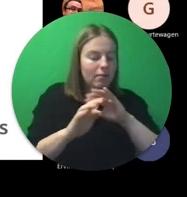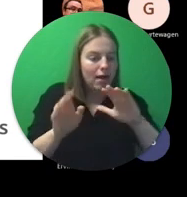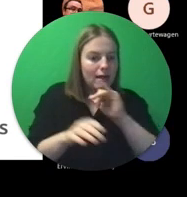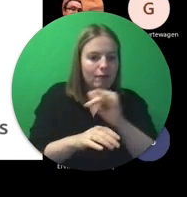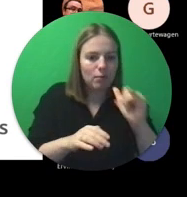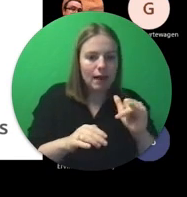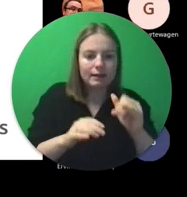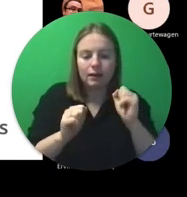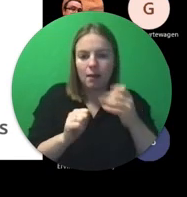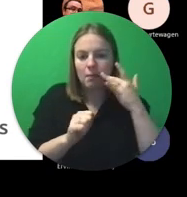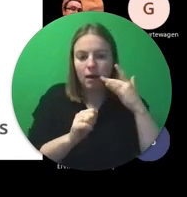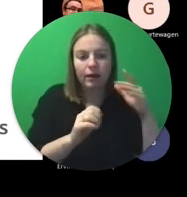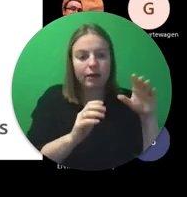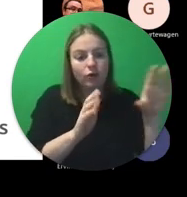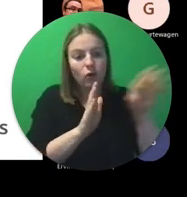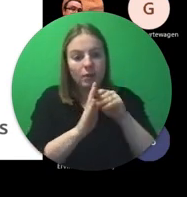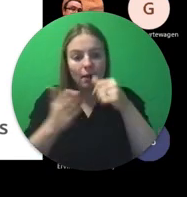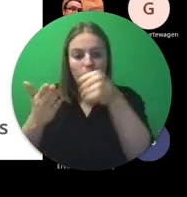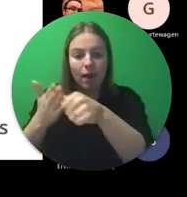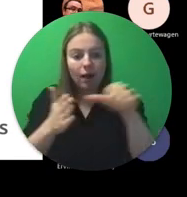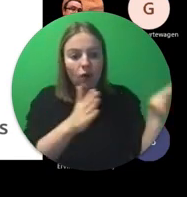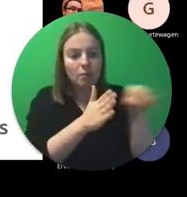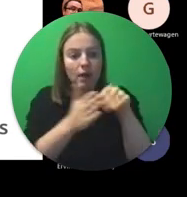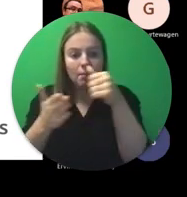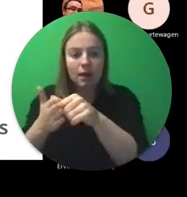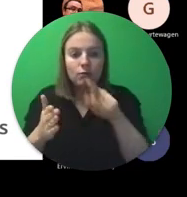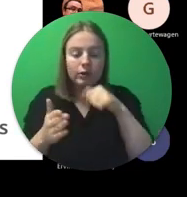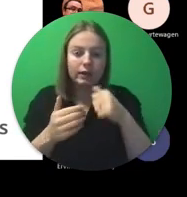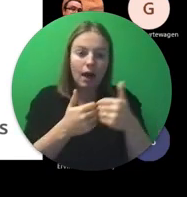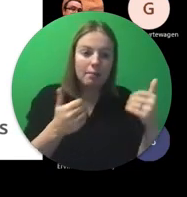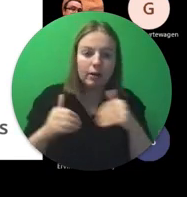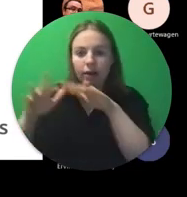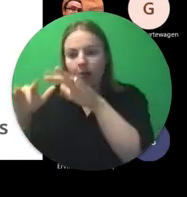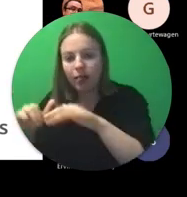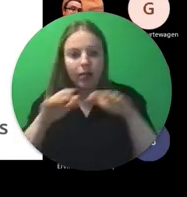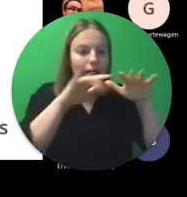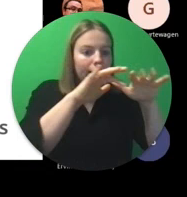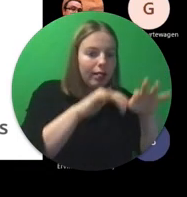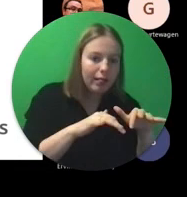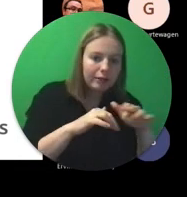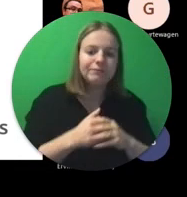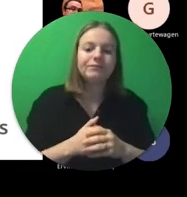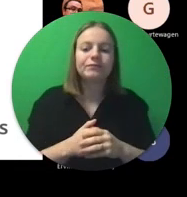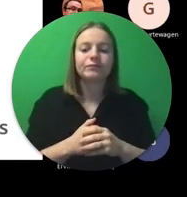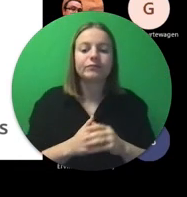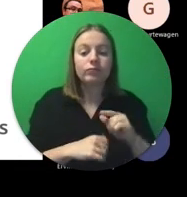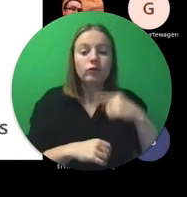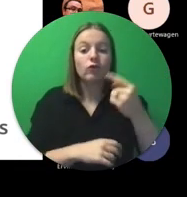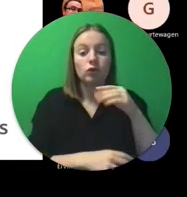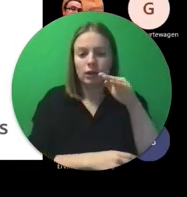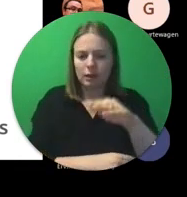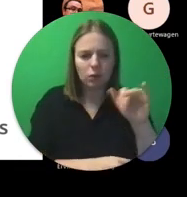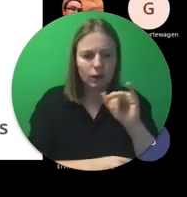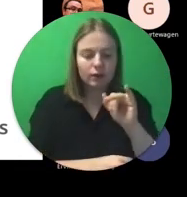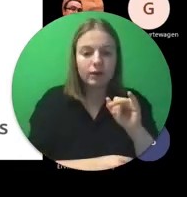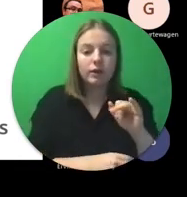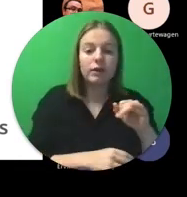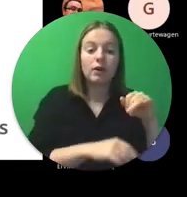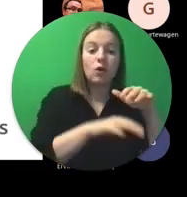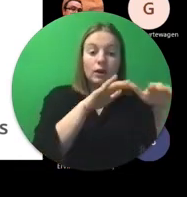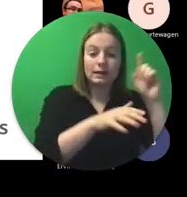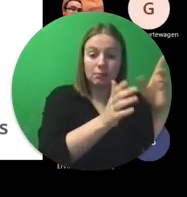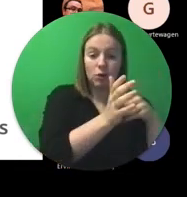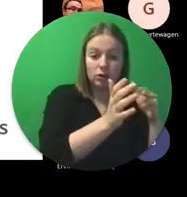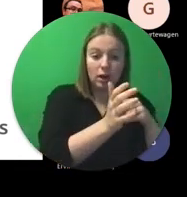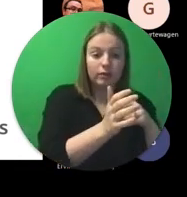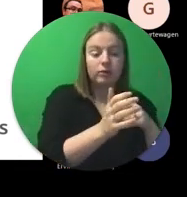je er eigenlijk handig gaan copy-pasten. En dan moet je die niet apart alle twee gaan zitten invullen. In een volgende stap gaat dan de ontvangende organisatie, allemaal